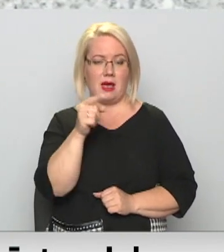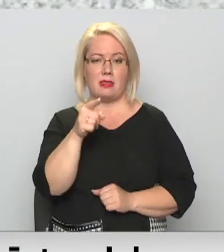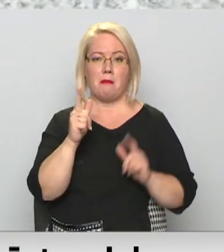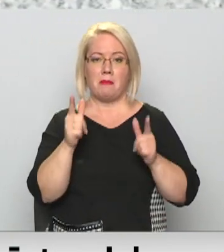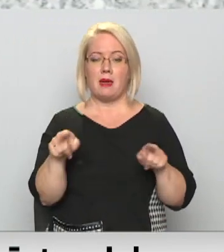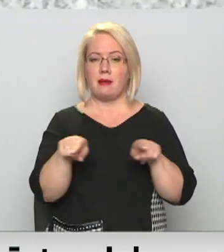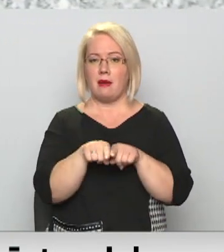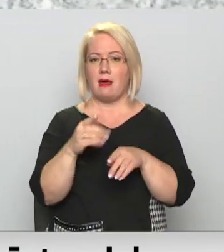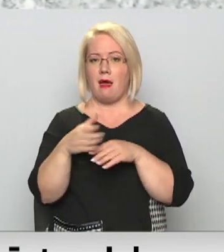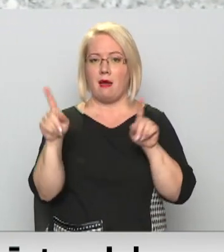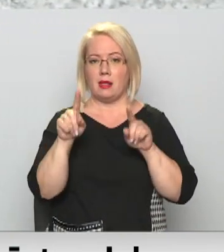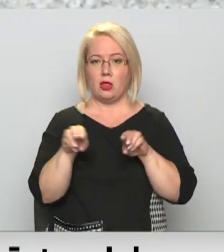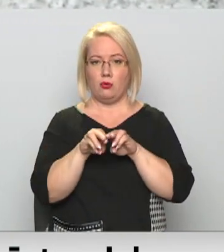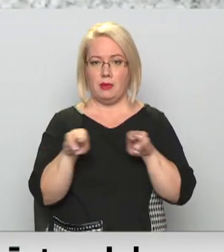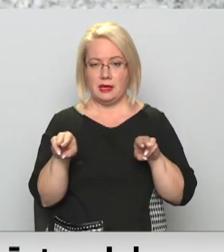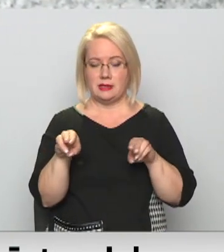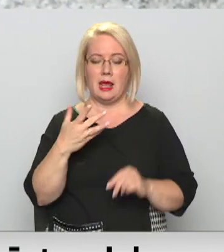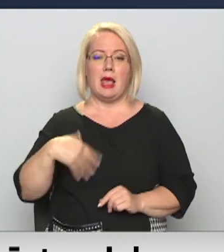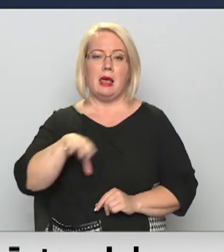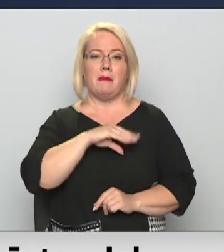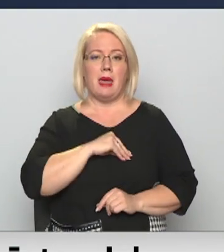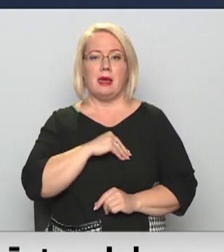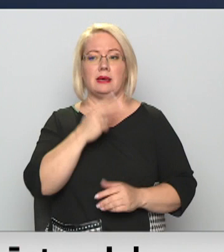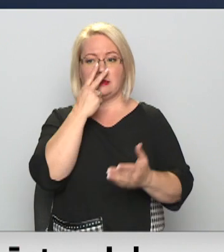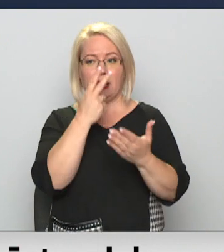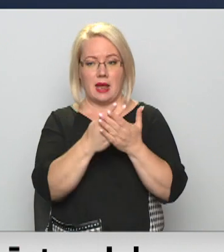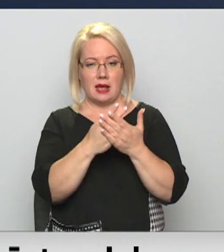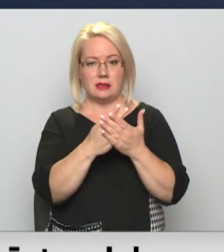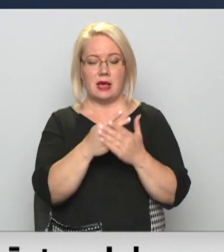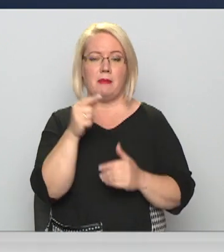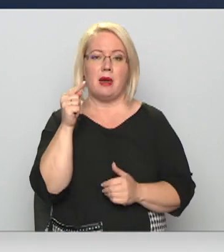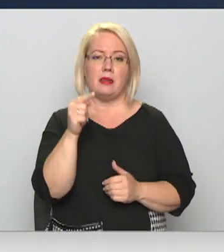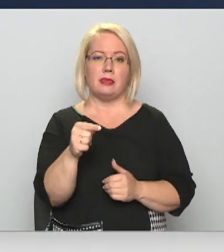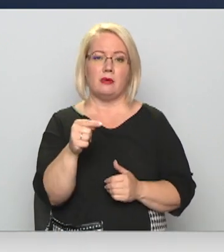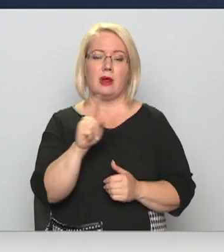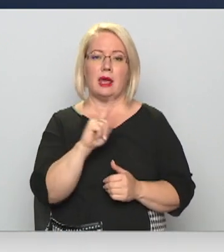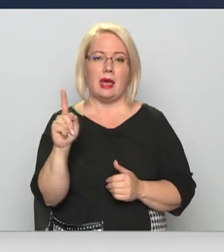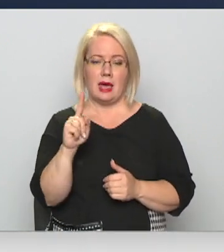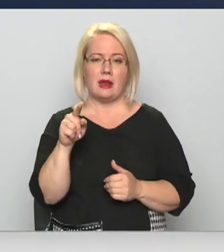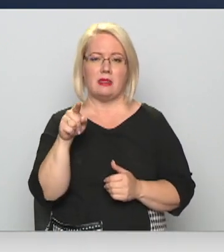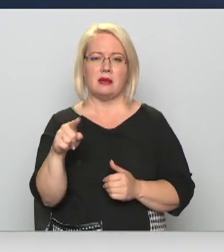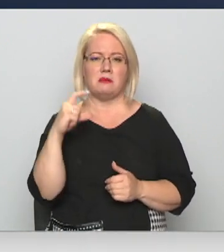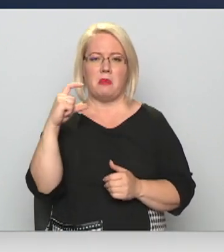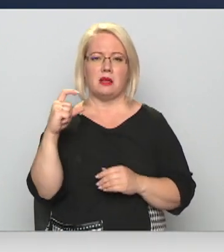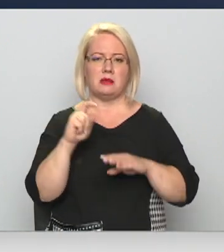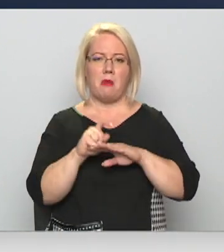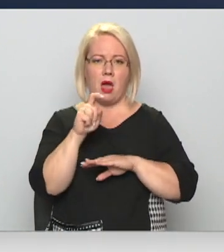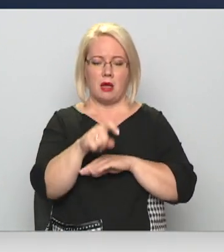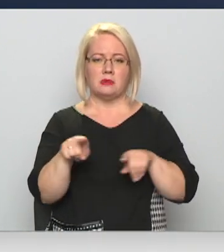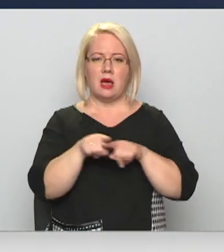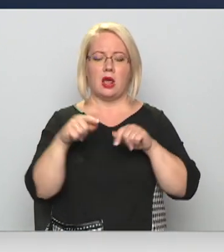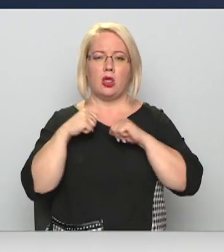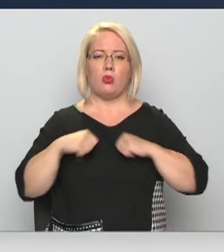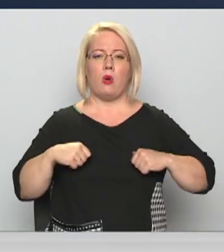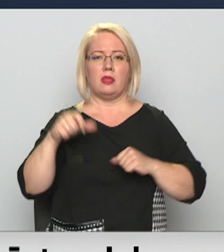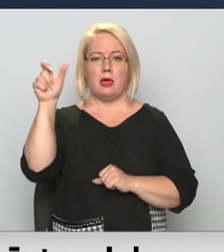arī ārlietu ministriem. Mēs šeit tomēr redzam, ka šīs profesionāltātas normas tomēr ir pārkāptas, un mēs sagaidītu arī no diplomātiem